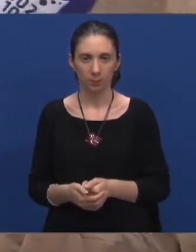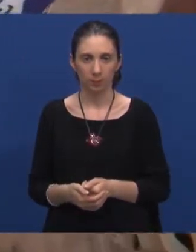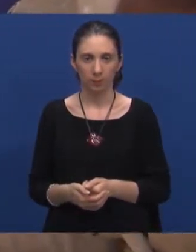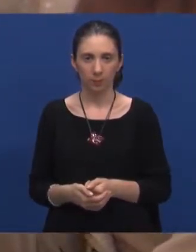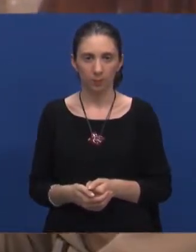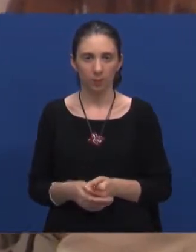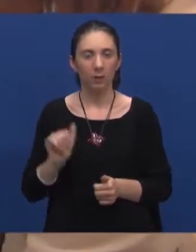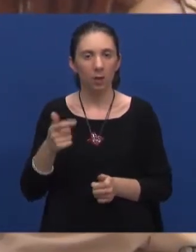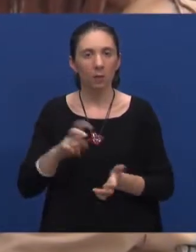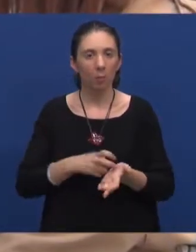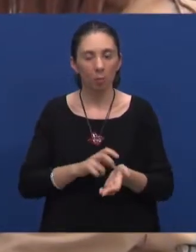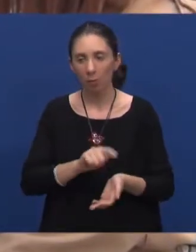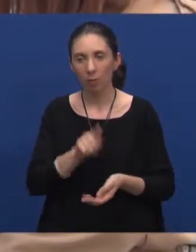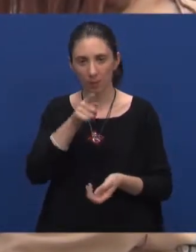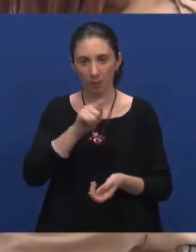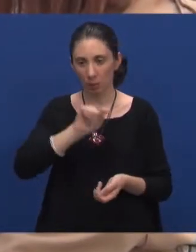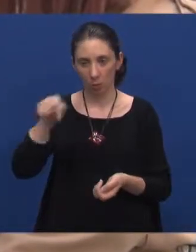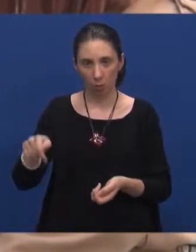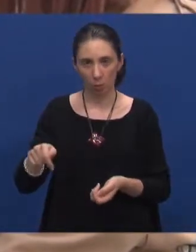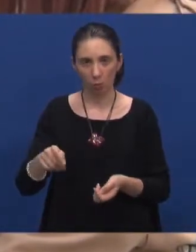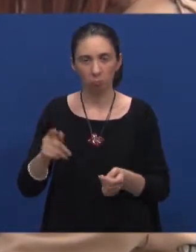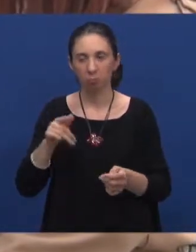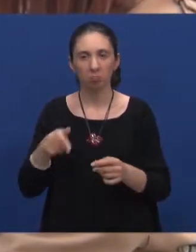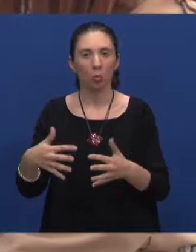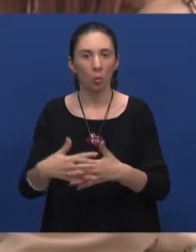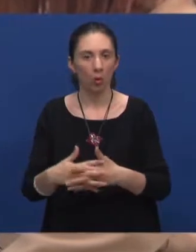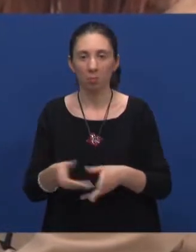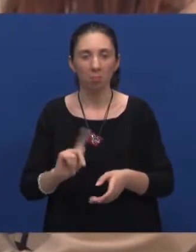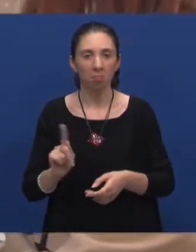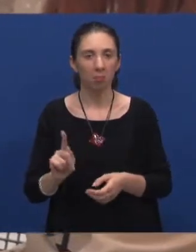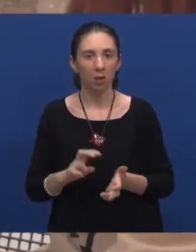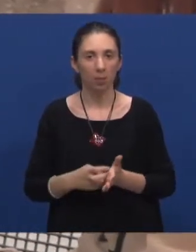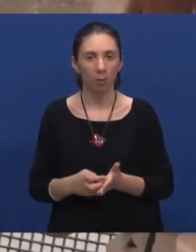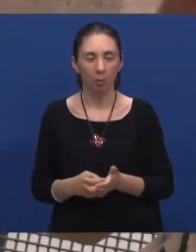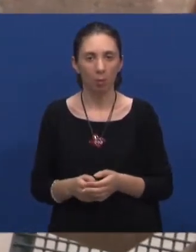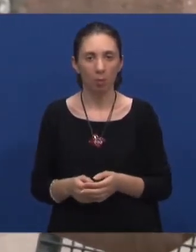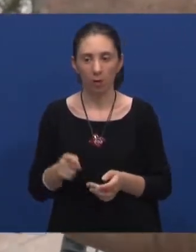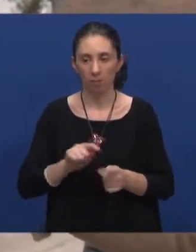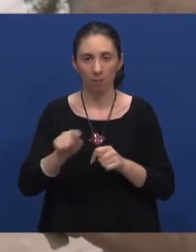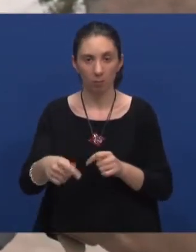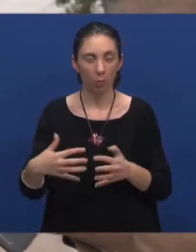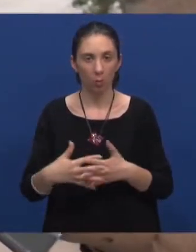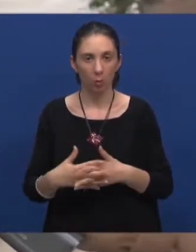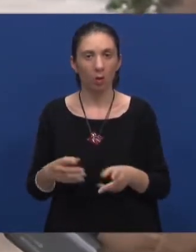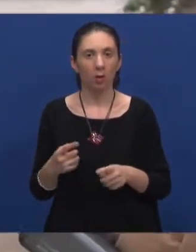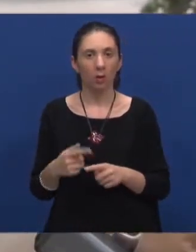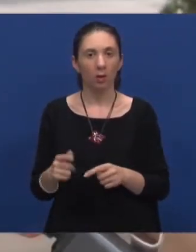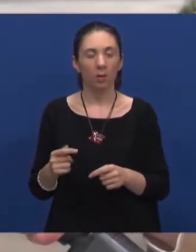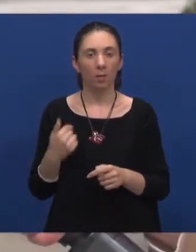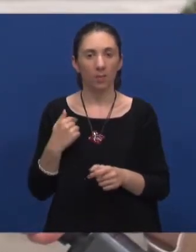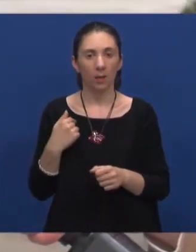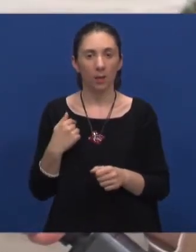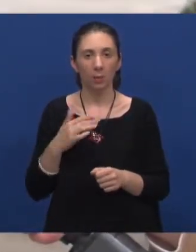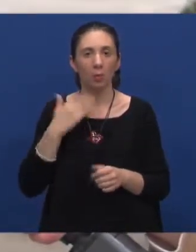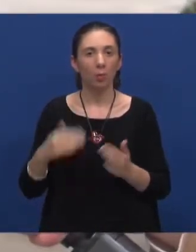Je li ti problem doći do grada? Ne, nije mi problem doći do grada jer mi jako